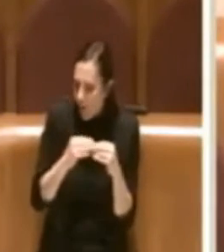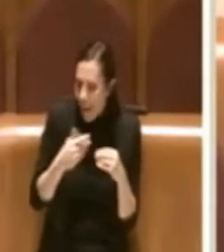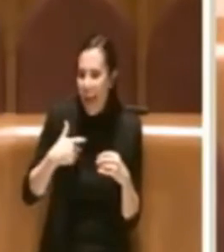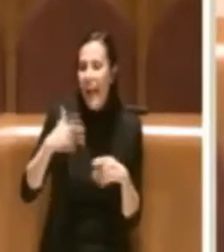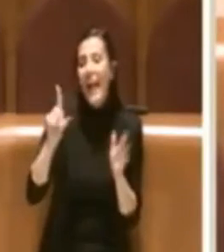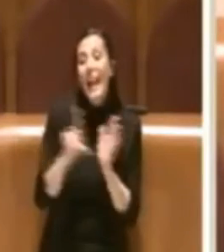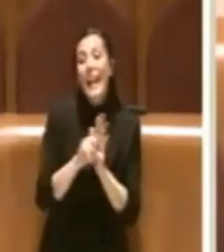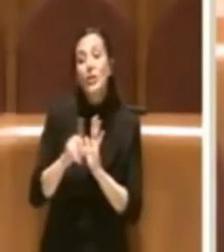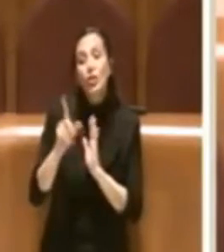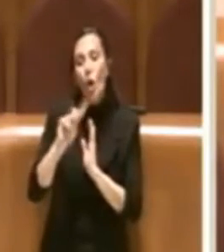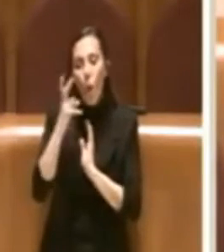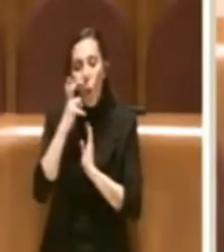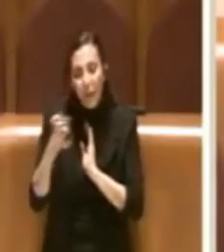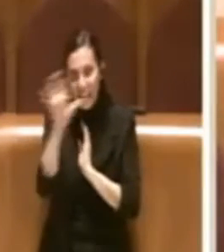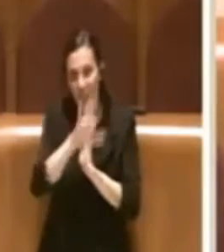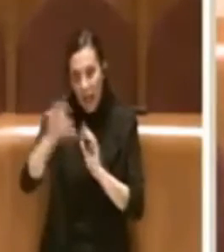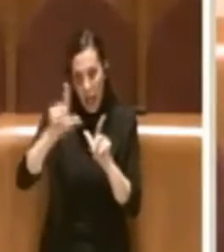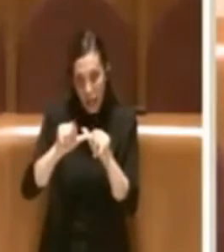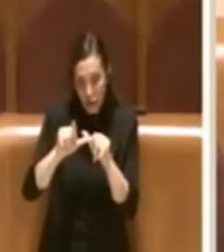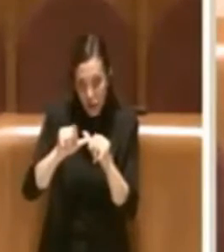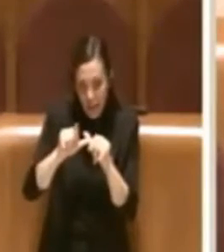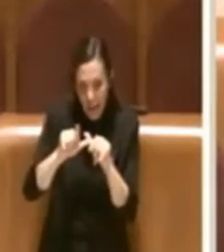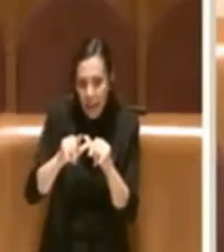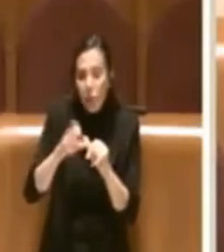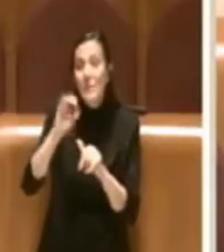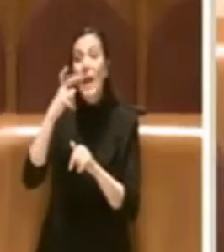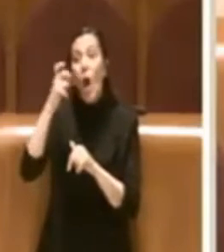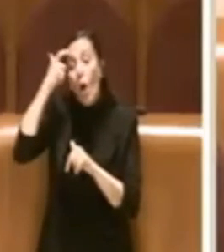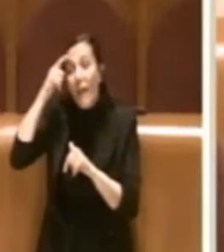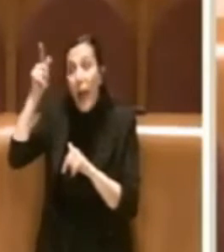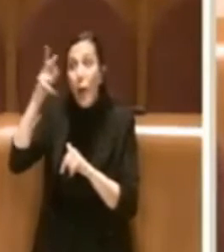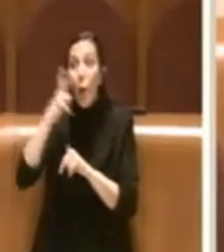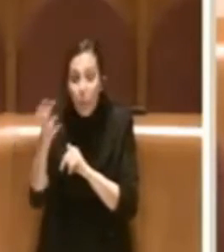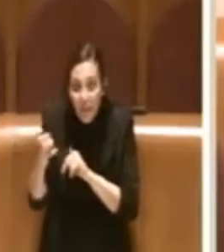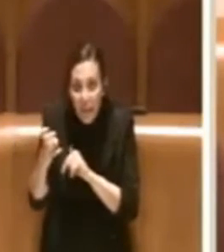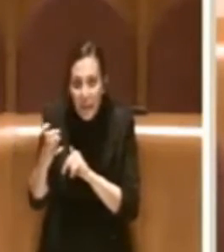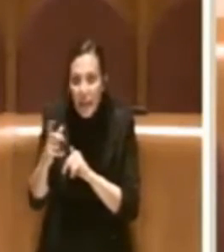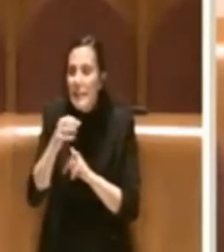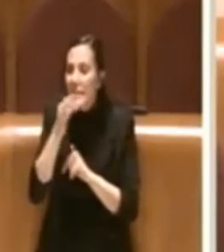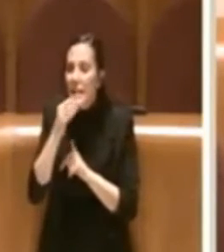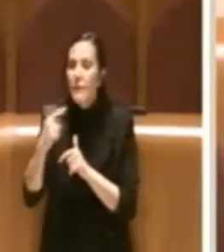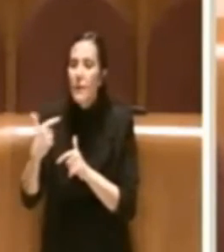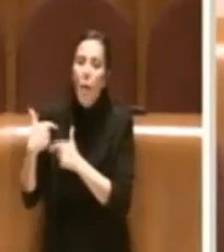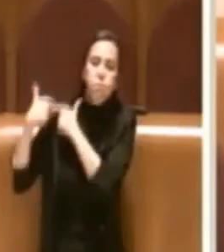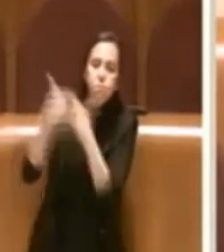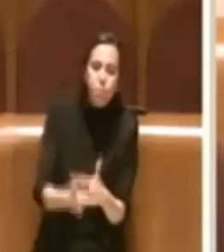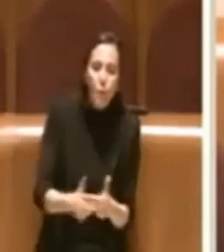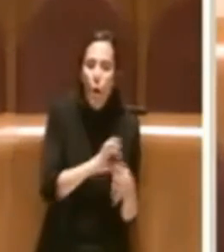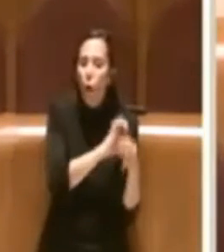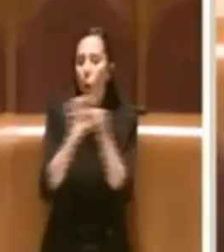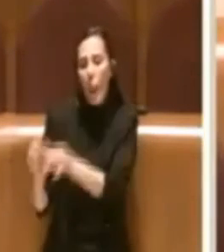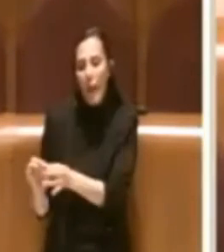Lazio non lo prevede, se lo prevederà il Governo, ovviamente, ricadrà su tutti i comuni d'Italia. Grazie.